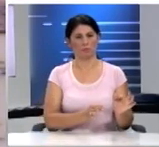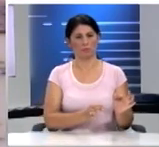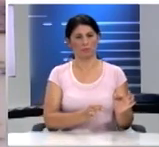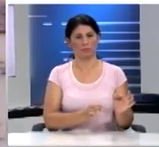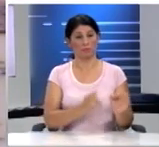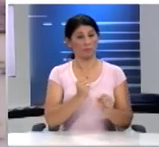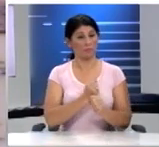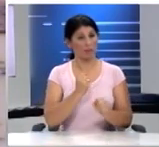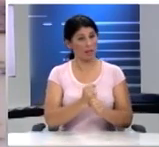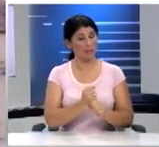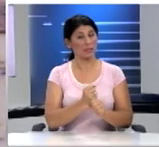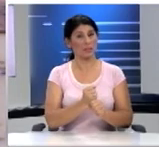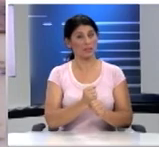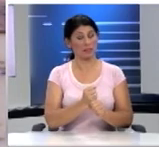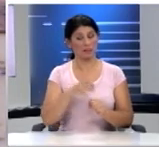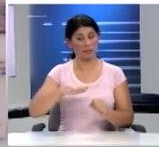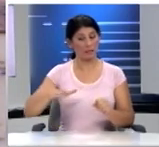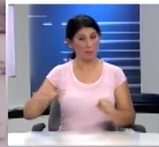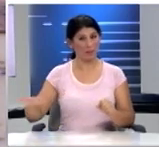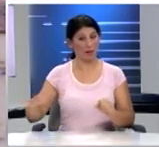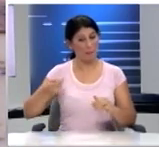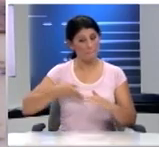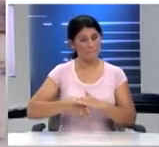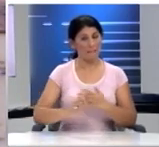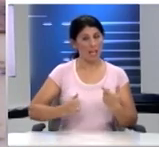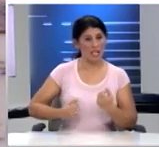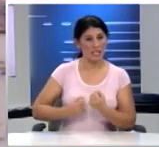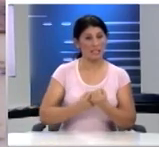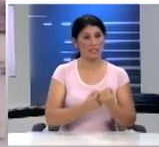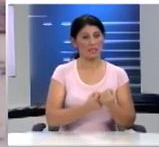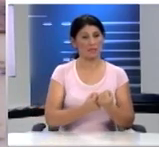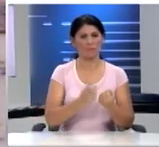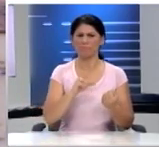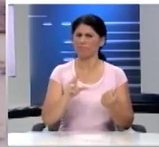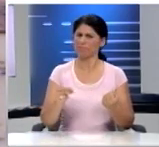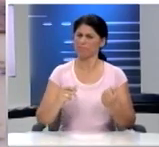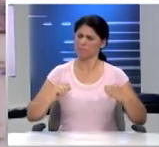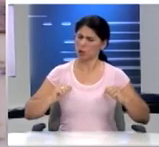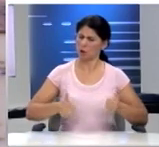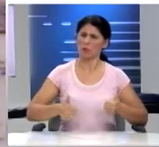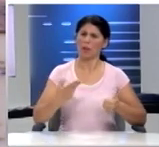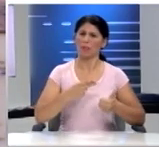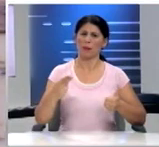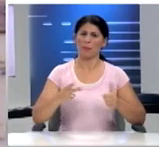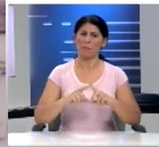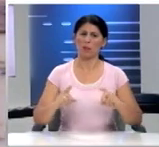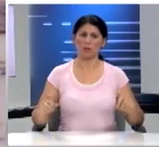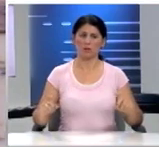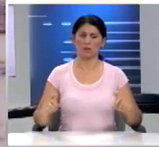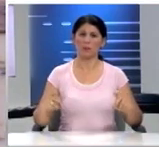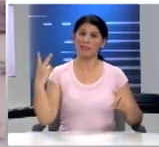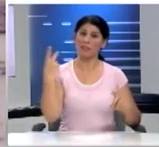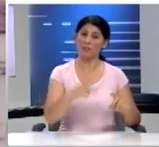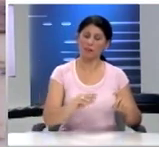εργασίας καλλιτεχνικής των παιδιών μέσω ενίσχυσης παρόμοιων πρωτοβουλειών για προϊόντα όπως λέτε της